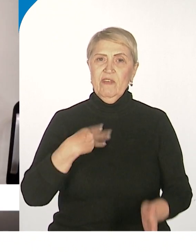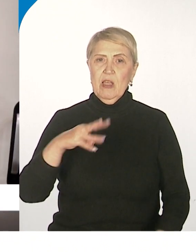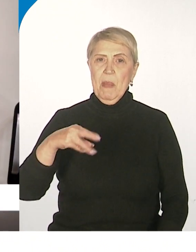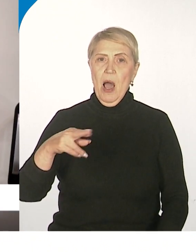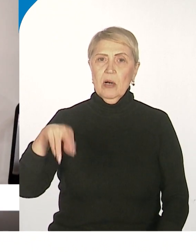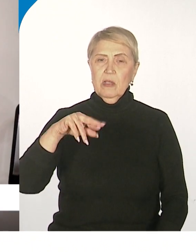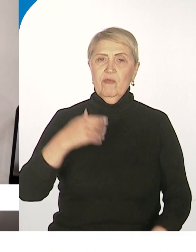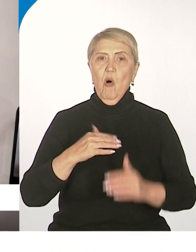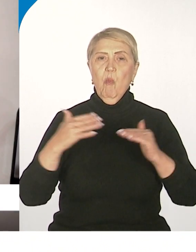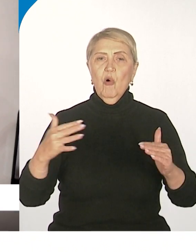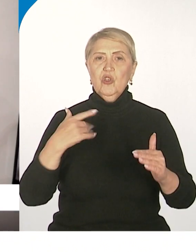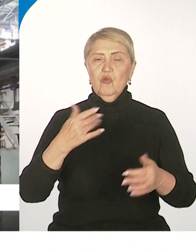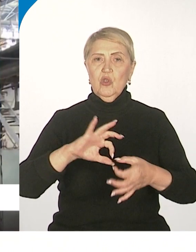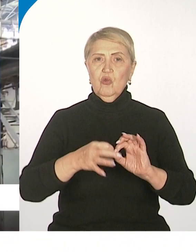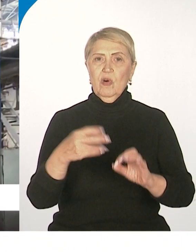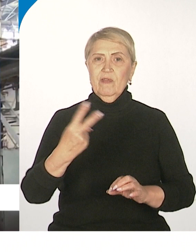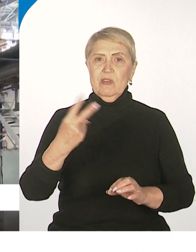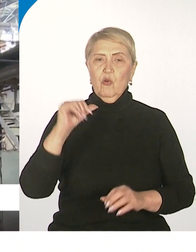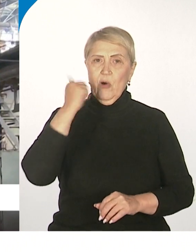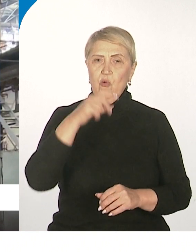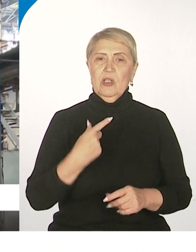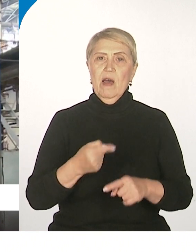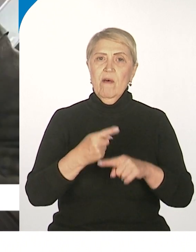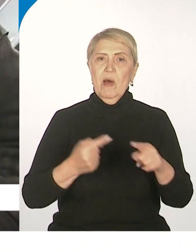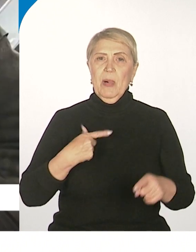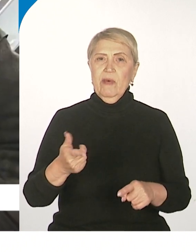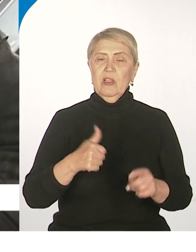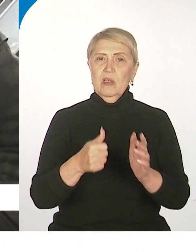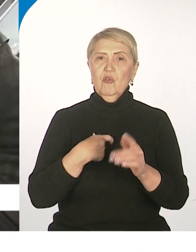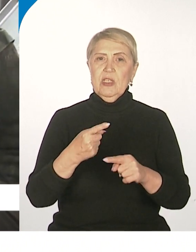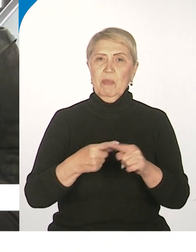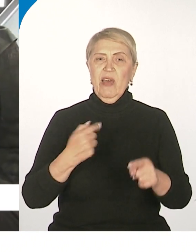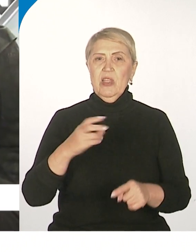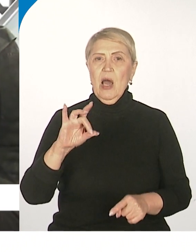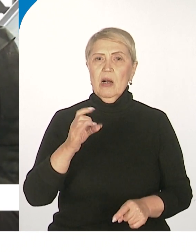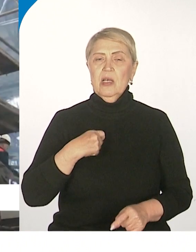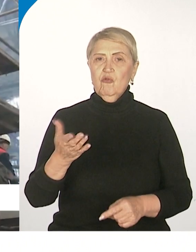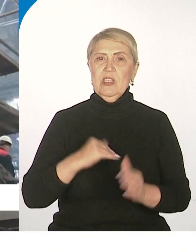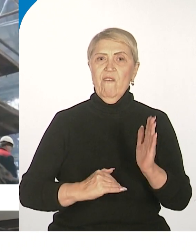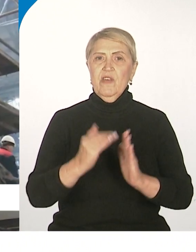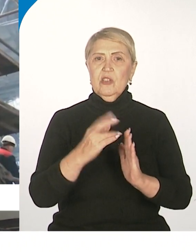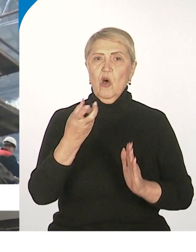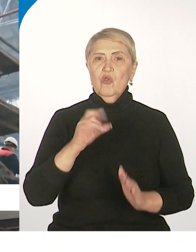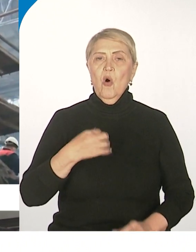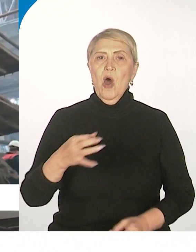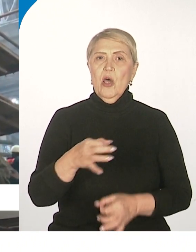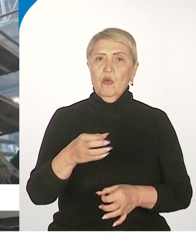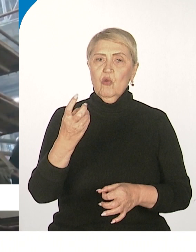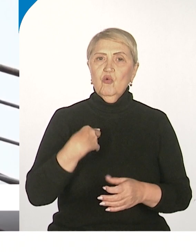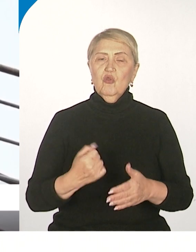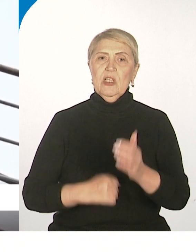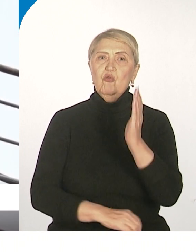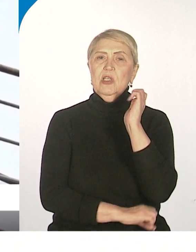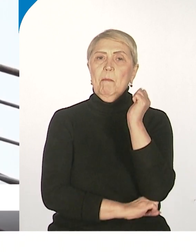больше итогов 2022-го. В полтора раза выросла и сумма инвестиций, но региону все равно нужна поддержка Комитета